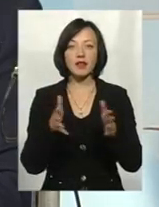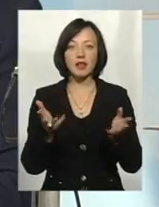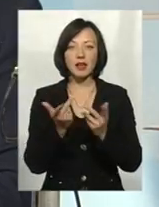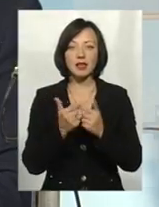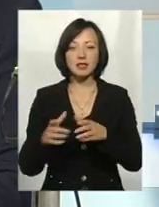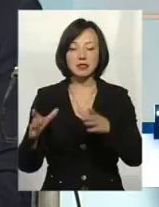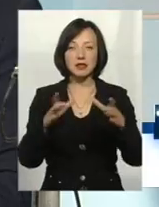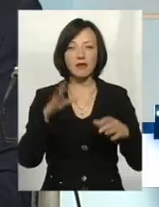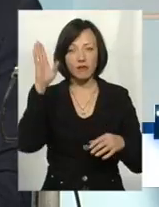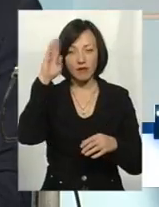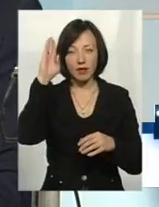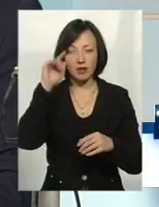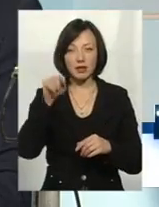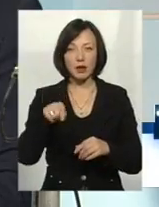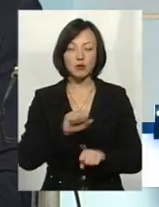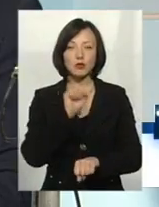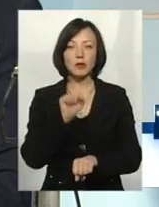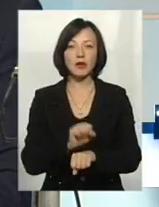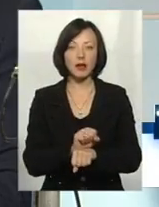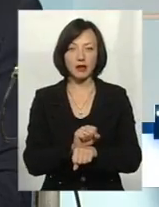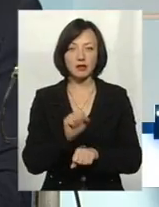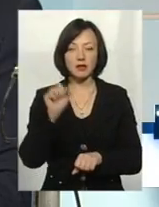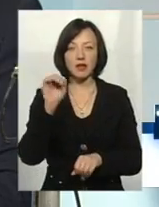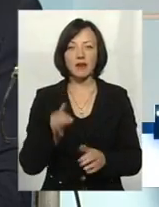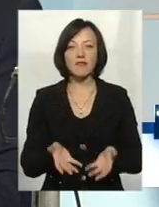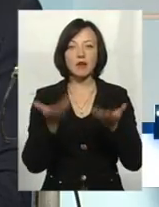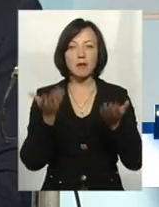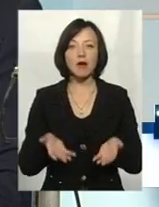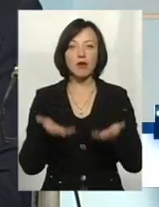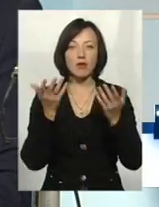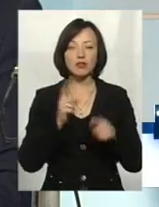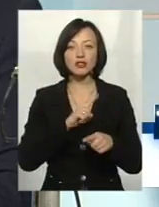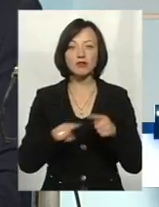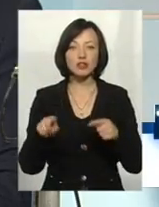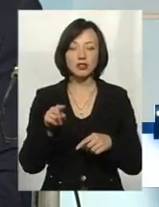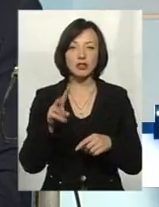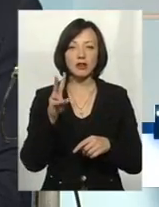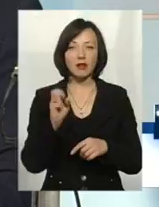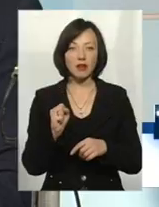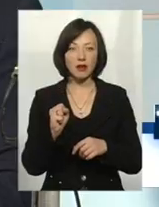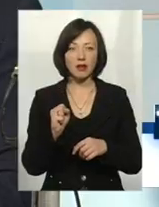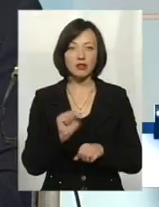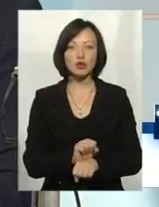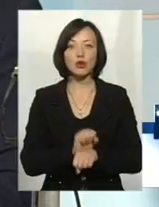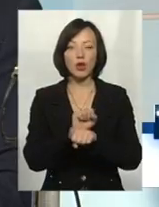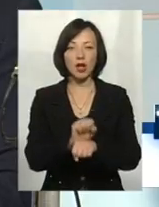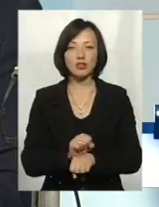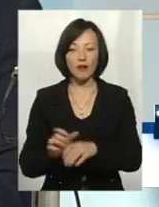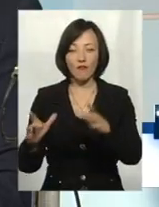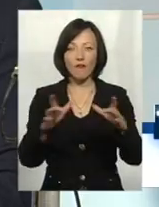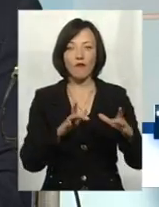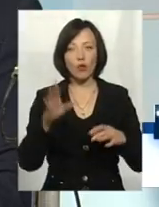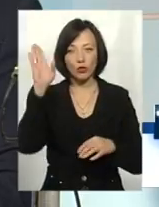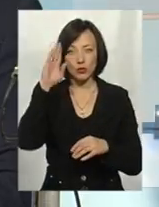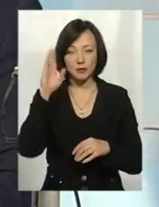ставків. В ставках вода зупиняється, випаровується вода набагато швидше у стоячій